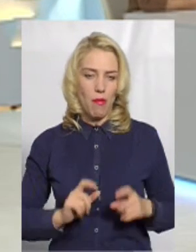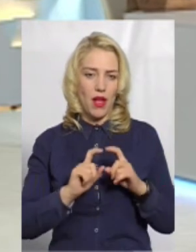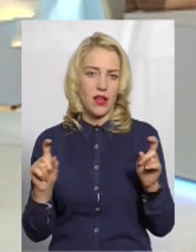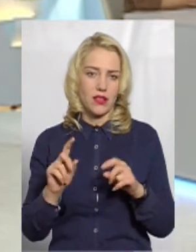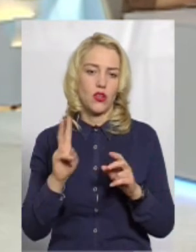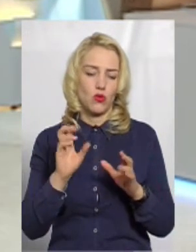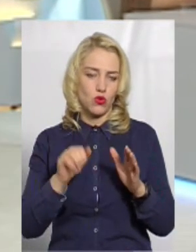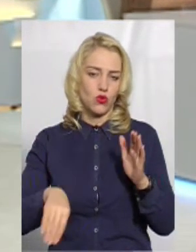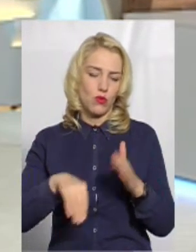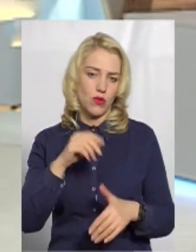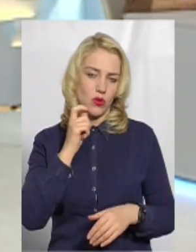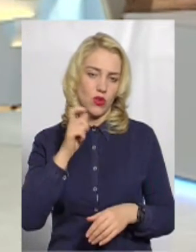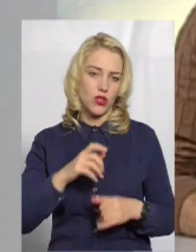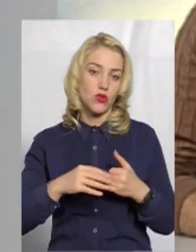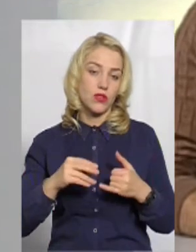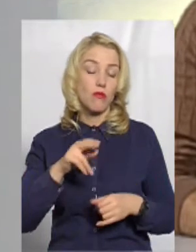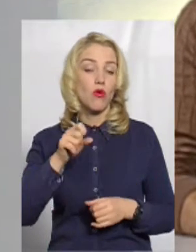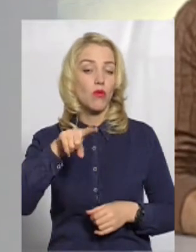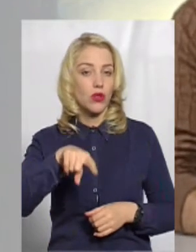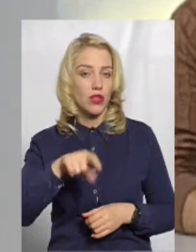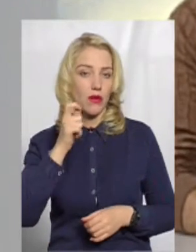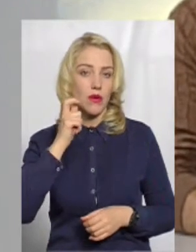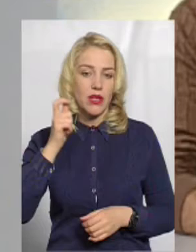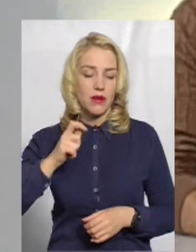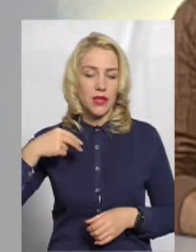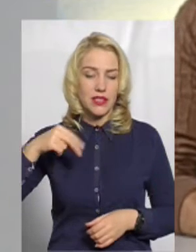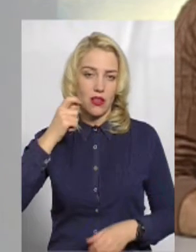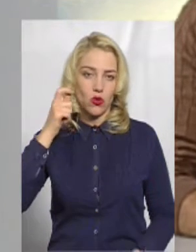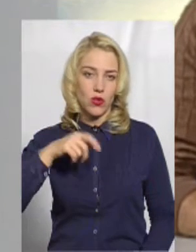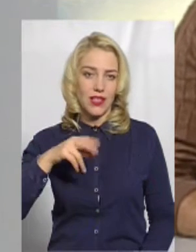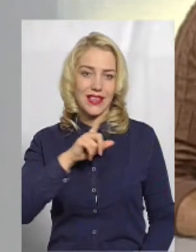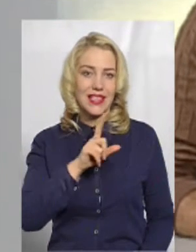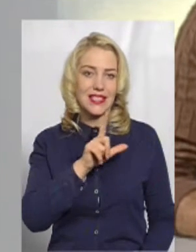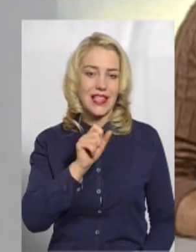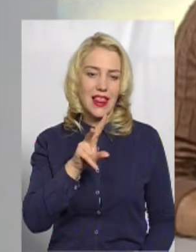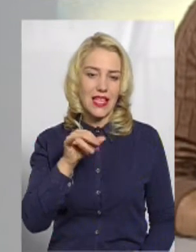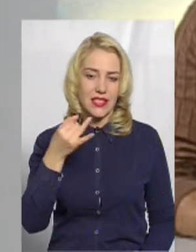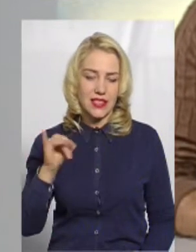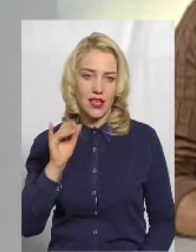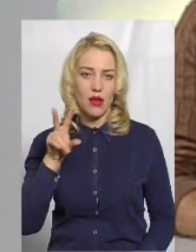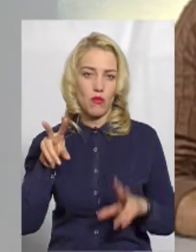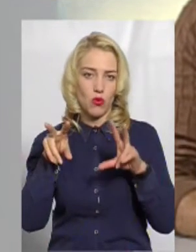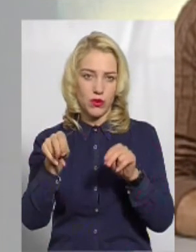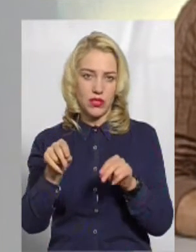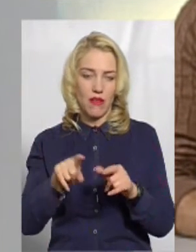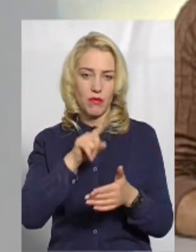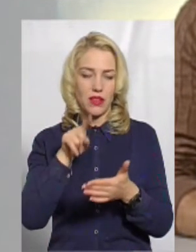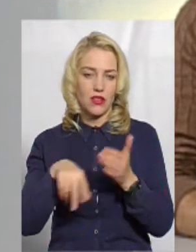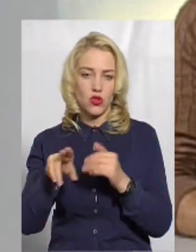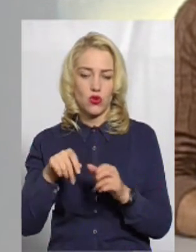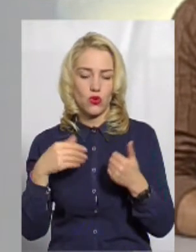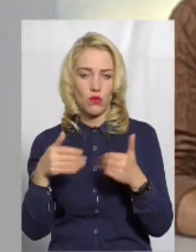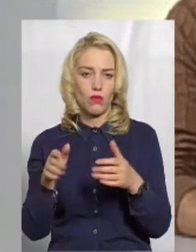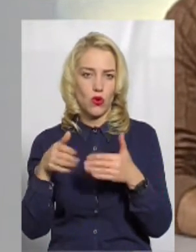купувати українську землю. Проте президент України Володимир Зеленський сьогодні пообіцяв питання щодо продажу